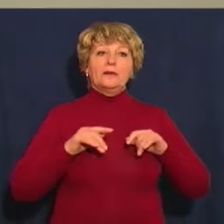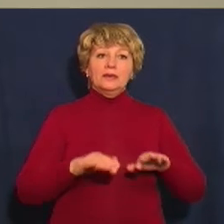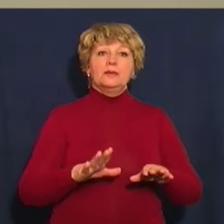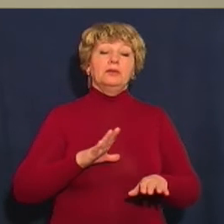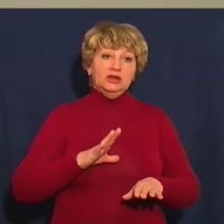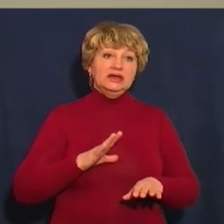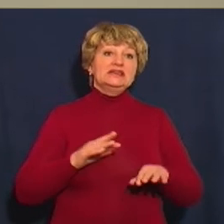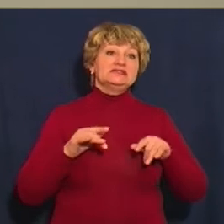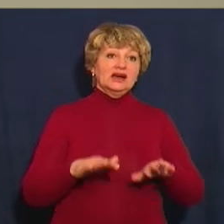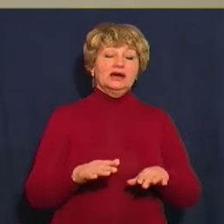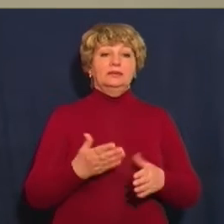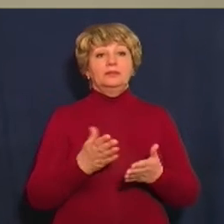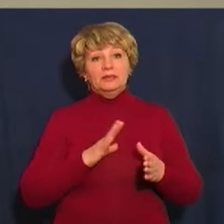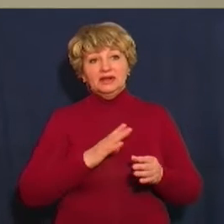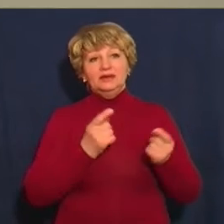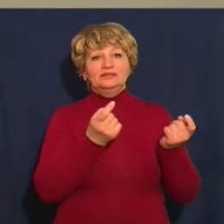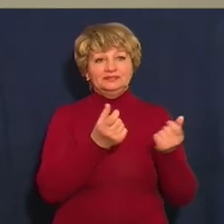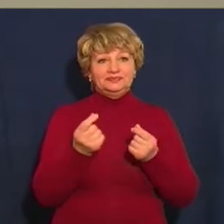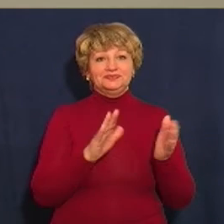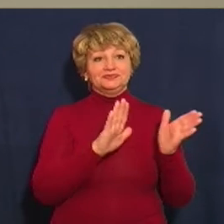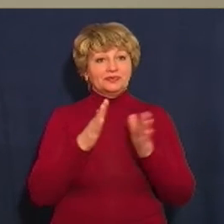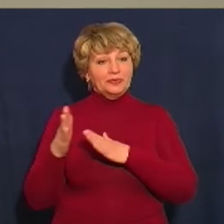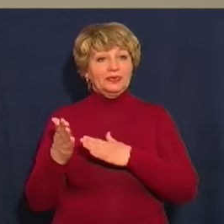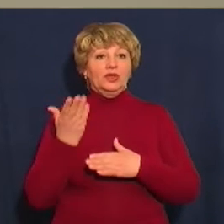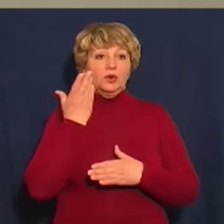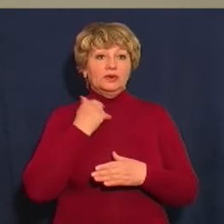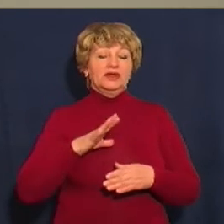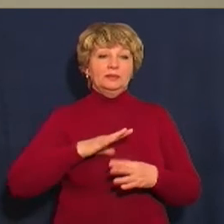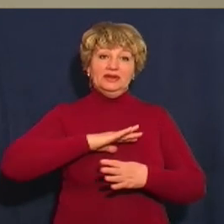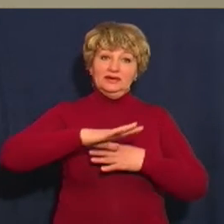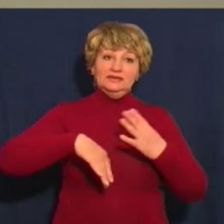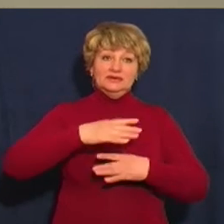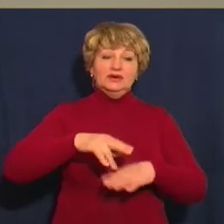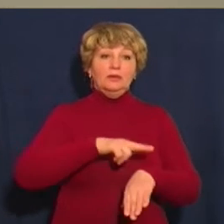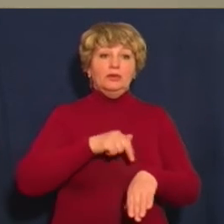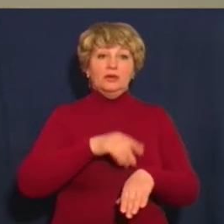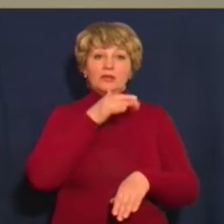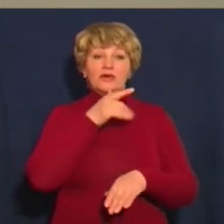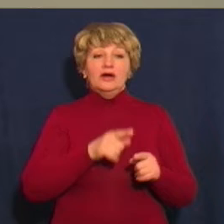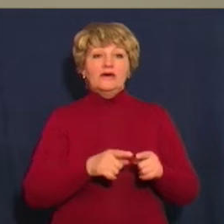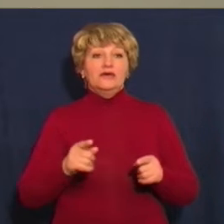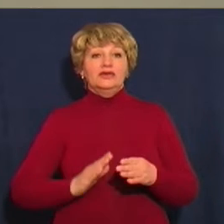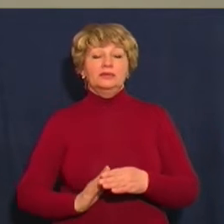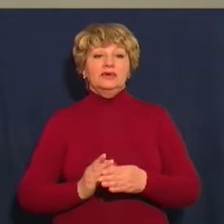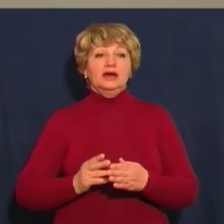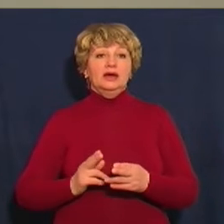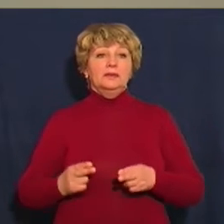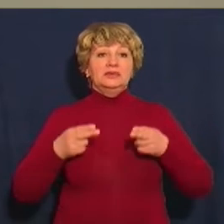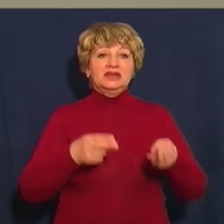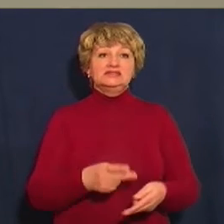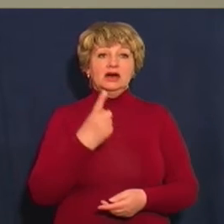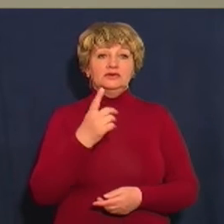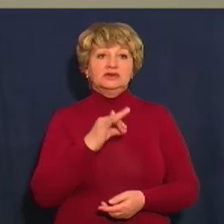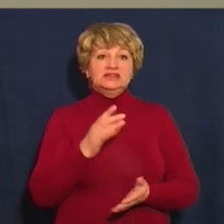були прецеденти в Черкасах, коли сталися сутички з поліцією під час візиту одного з кандидатів. І